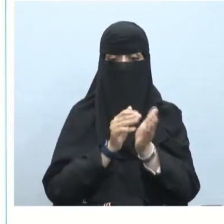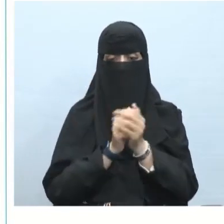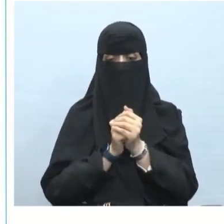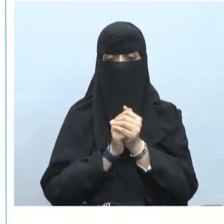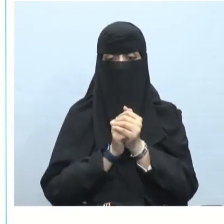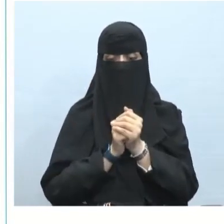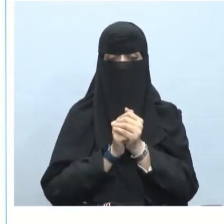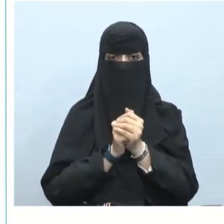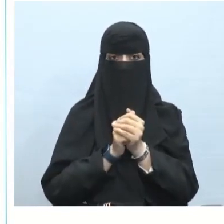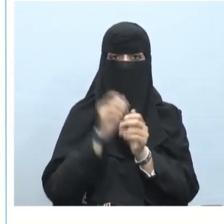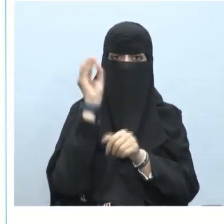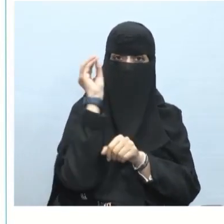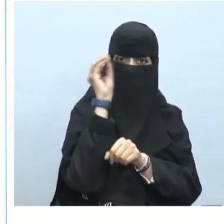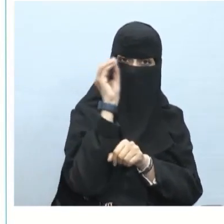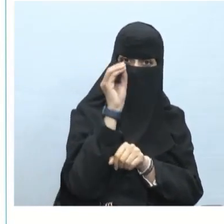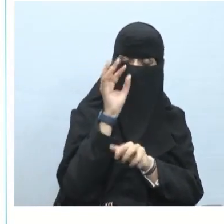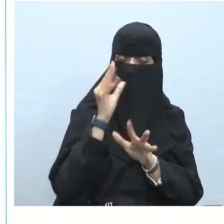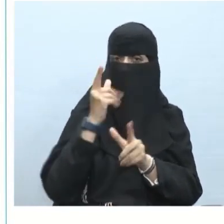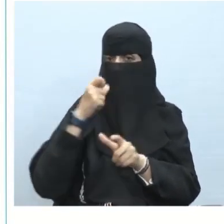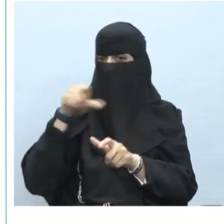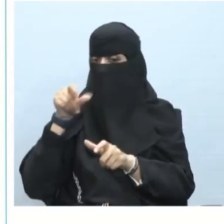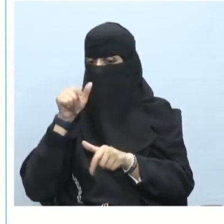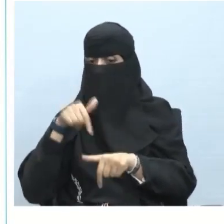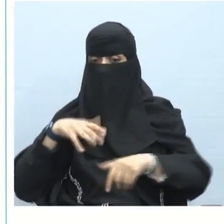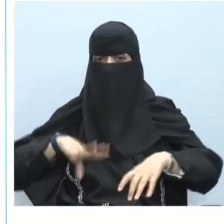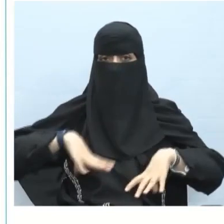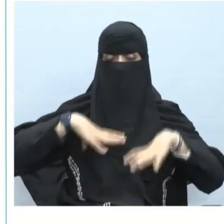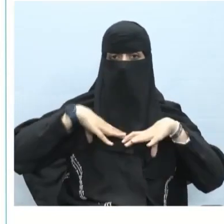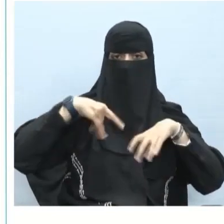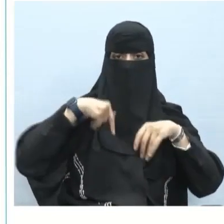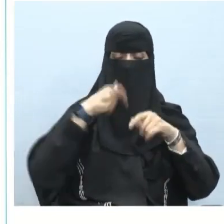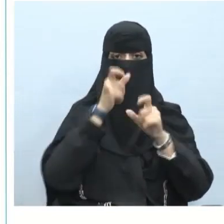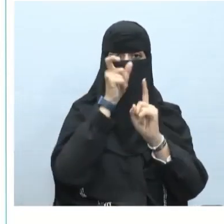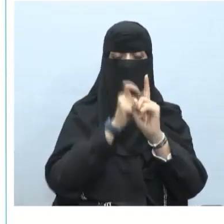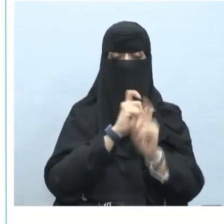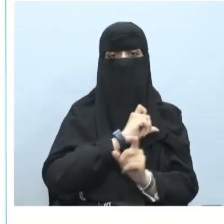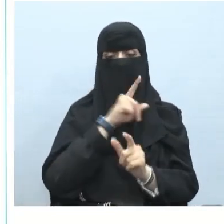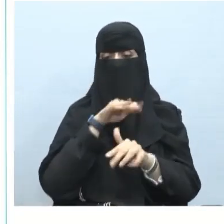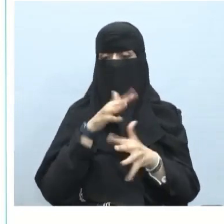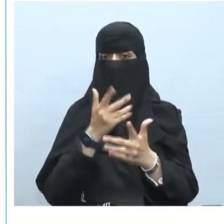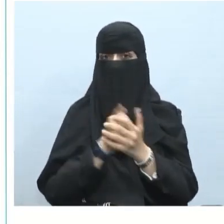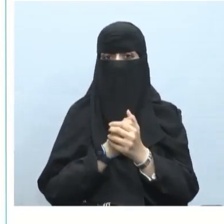نصح و فراغ المدير طلابه سننظر الآن